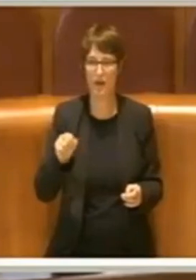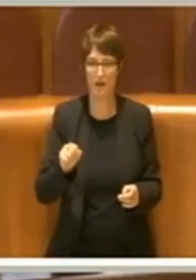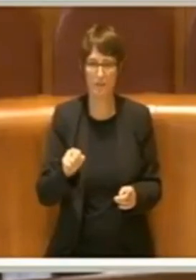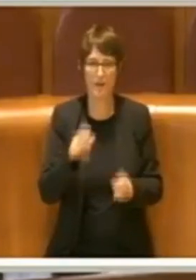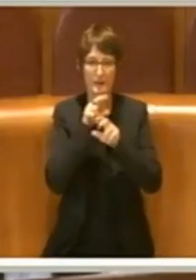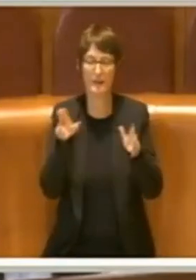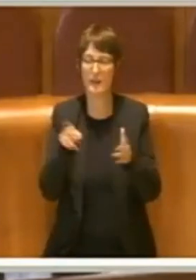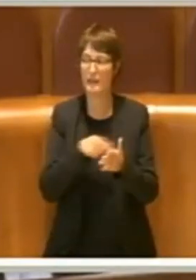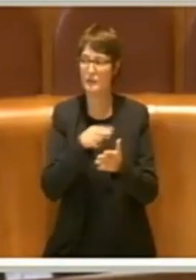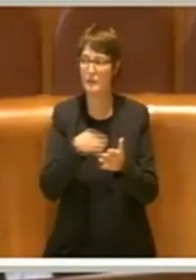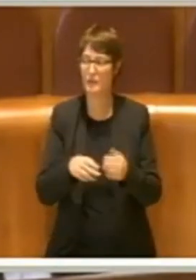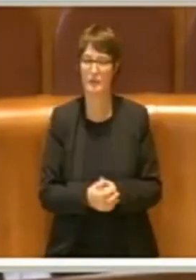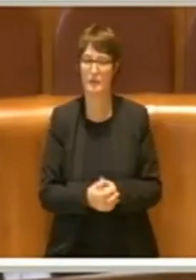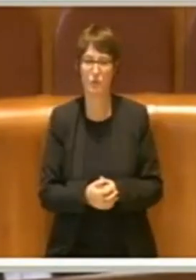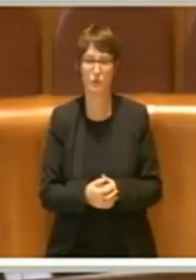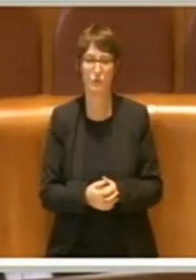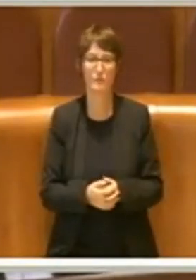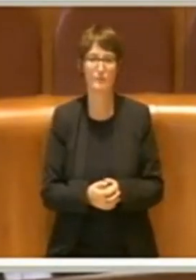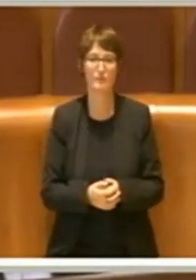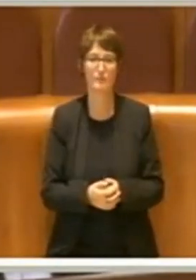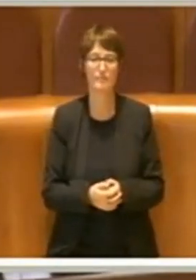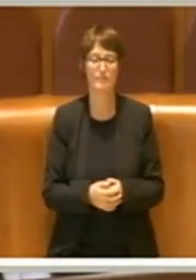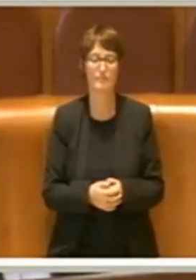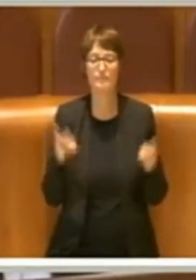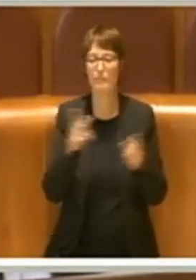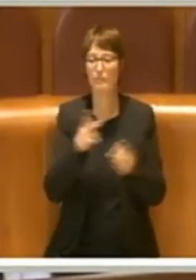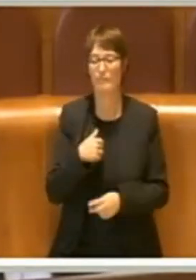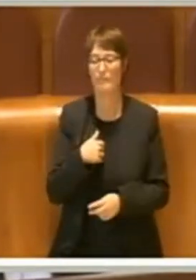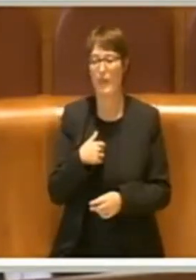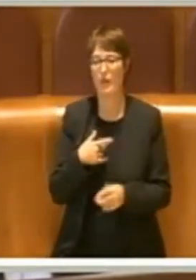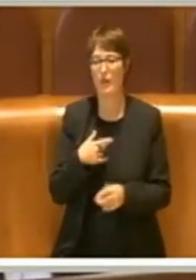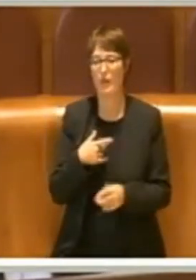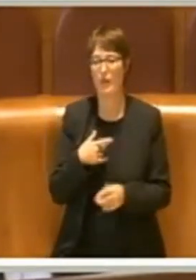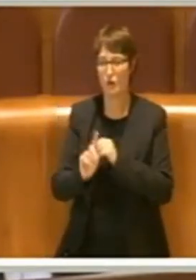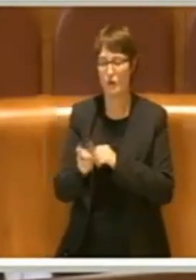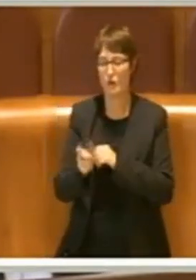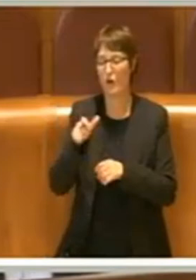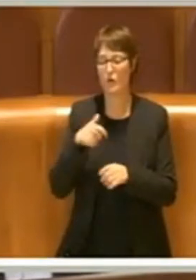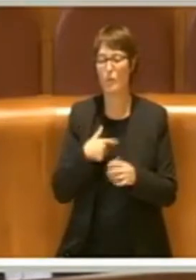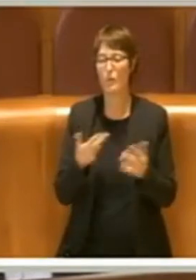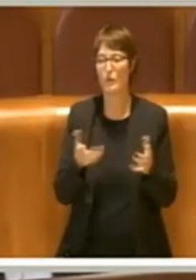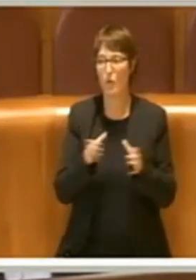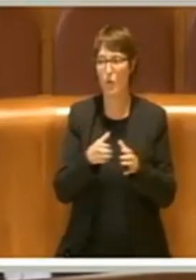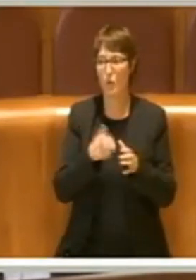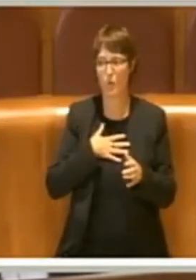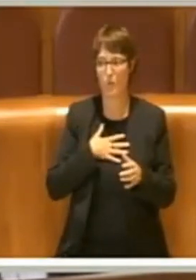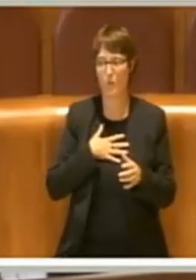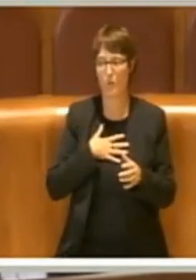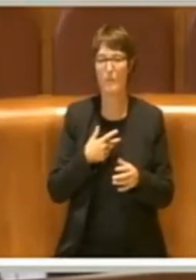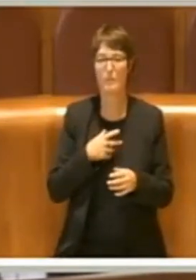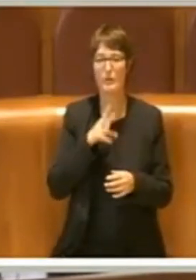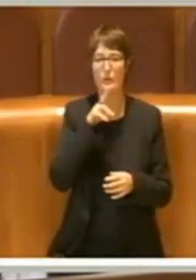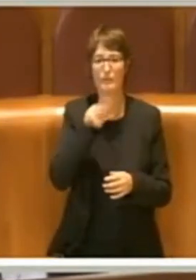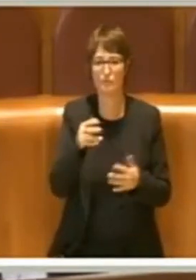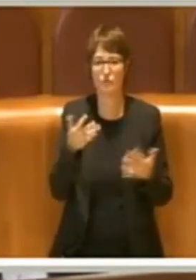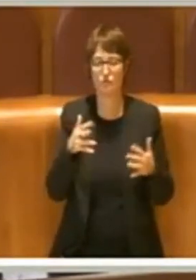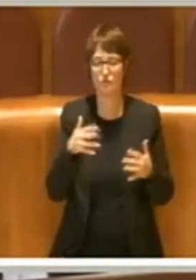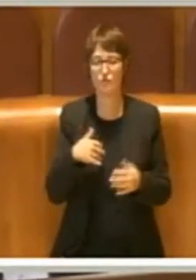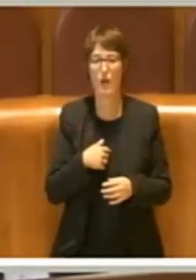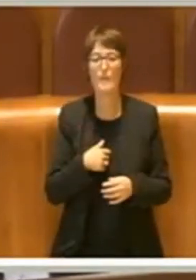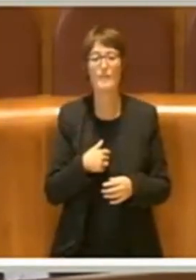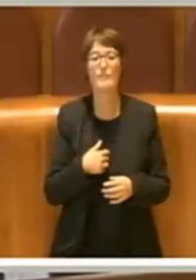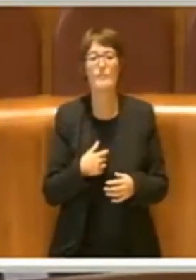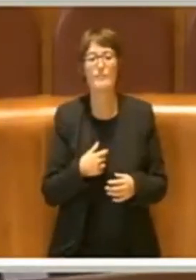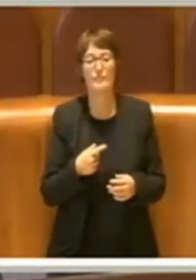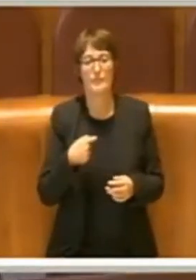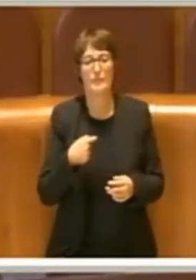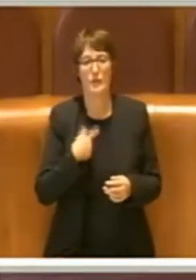...in difformità, visto che il gruppo lo si è già espresso. Veramente, devo dire, lo